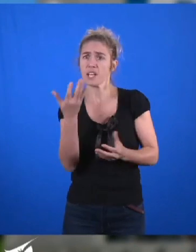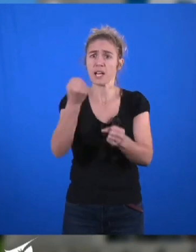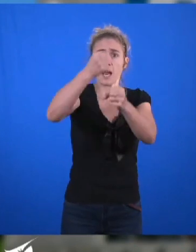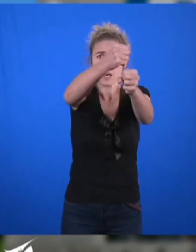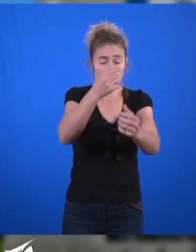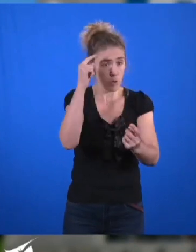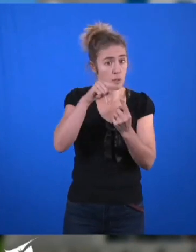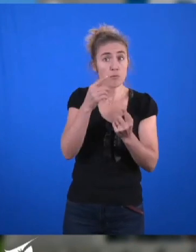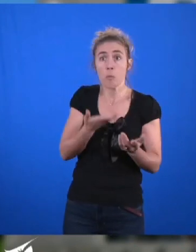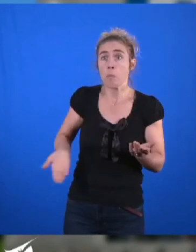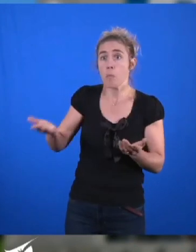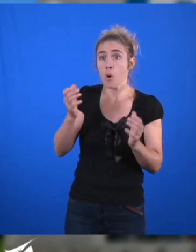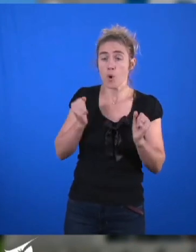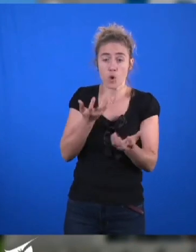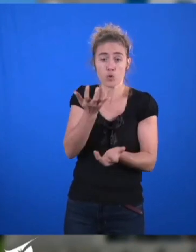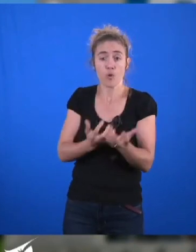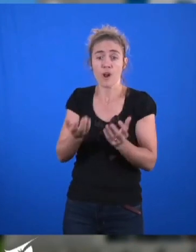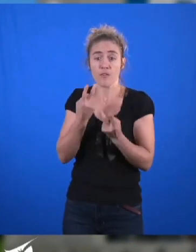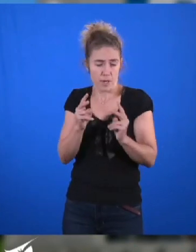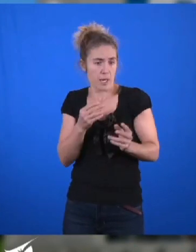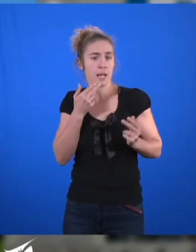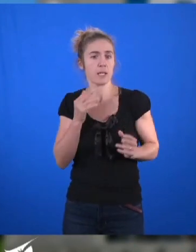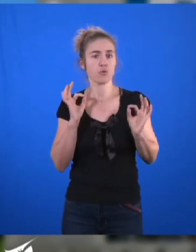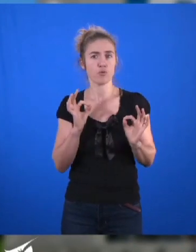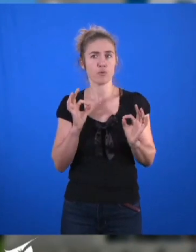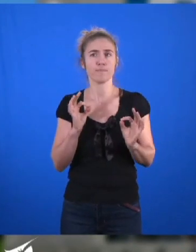garantir l'efficacité de nos chauffages urbains. Je vous remercie de votre attention.